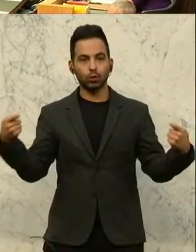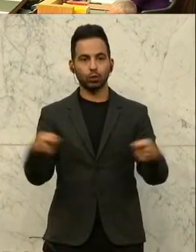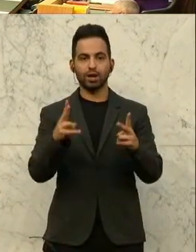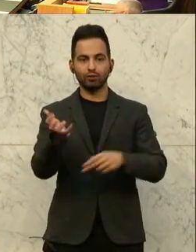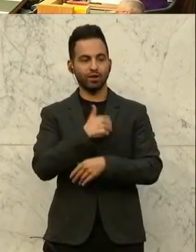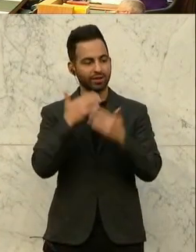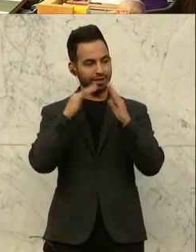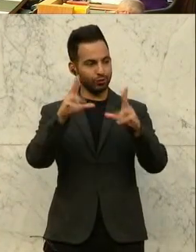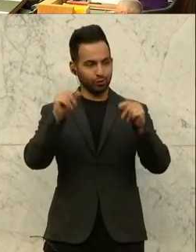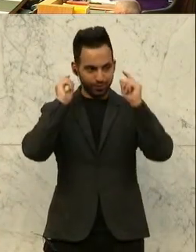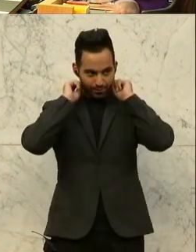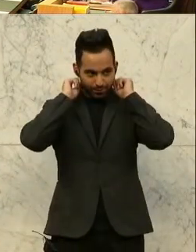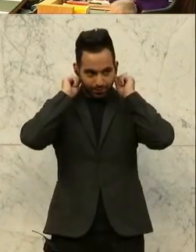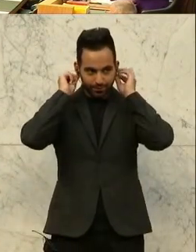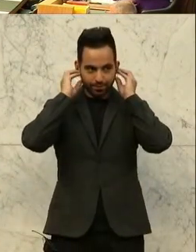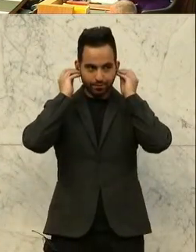Dankeschön. Applaus Applaus